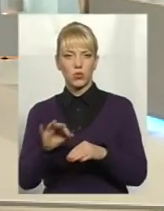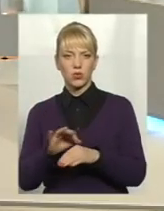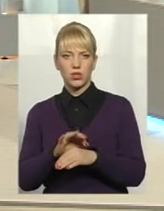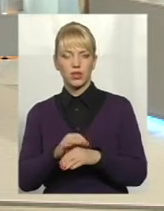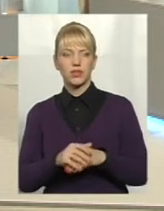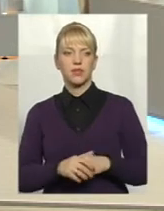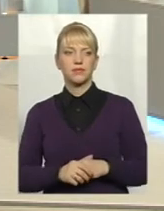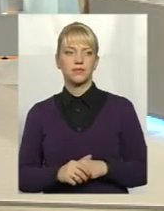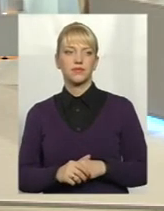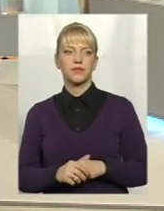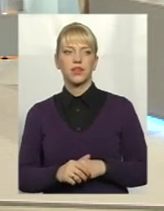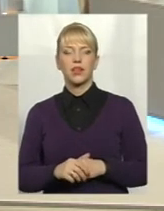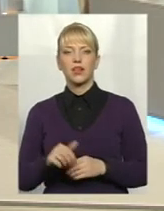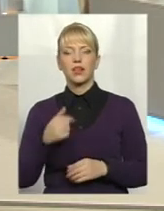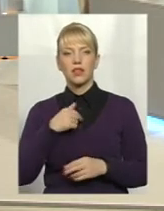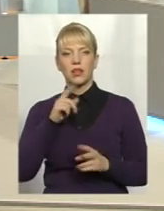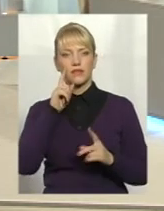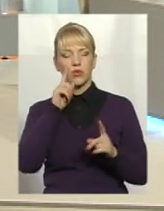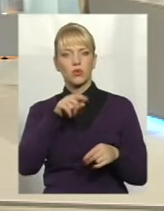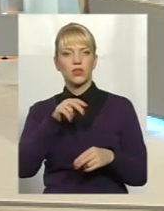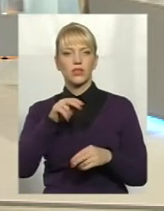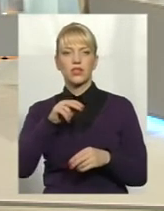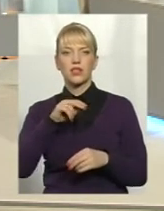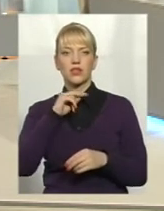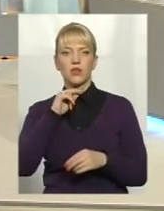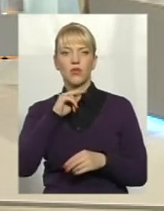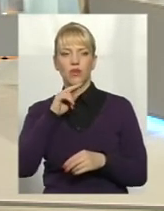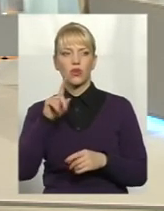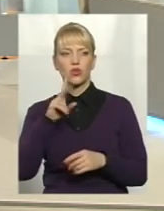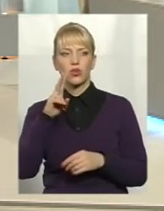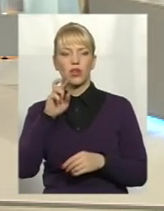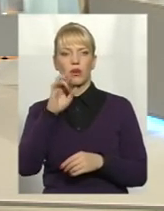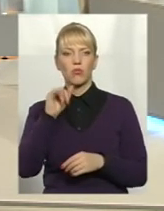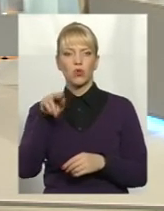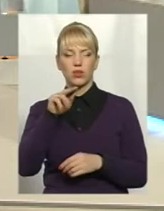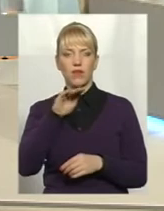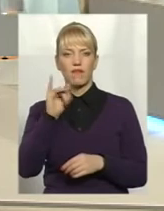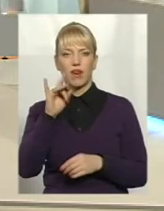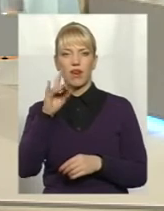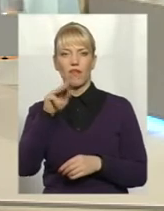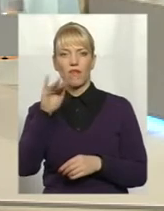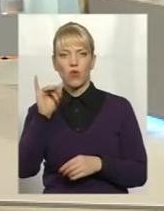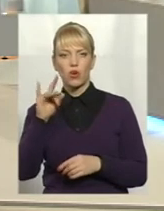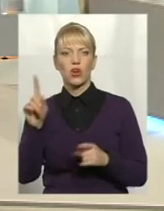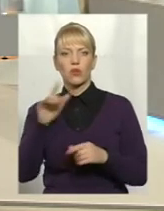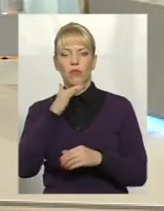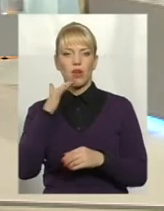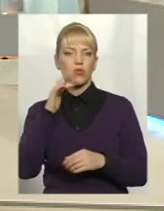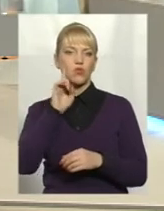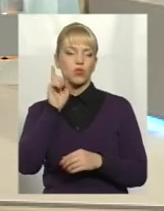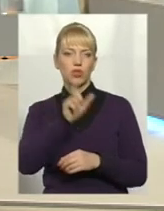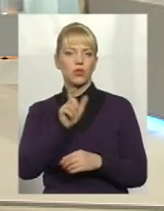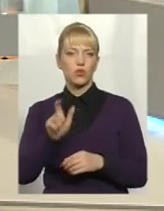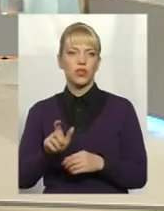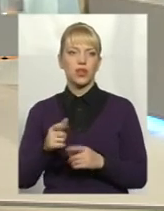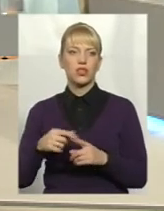є сімей. І от я звернула увагу і на Вудфарфорі, що дуже багато молодих людей. І ще звернула увагу на те, що жодного разу, всі